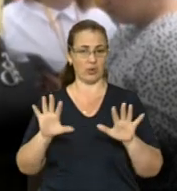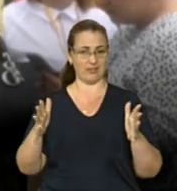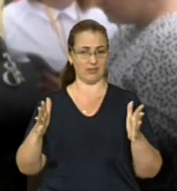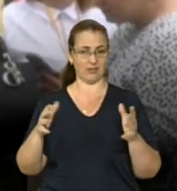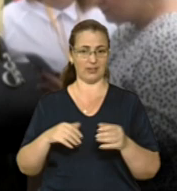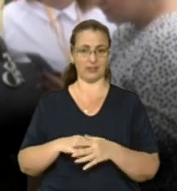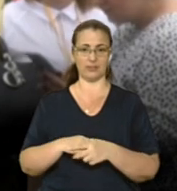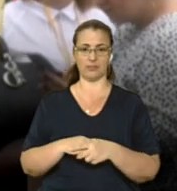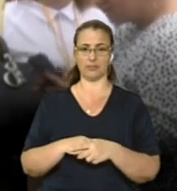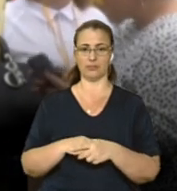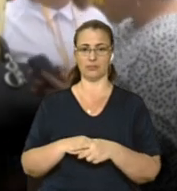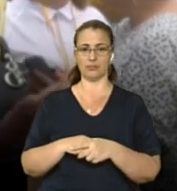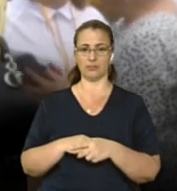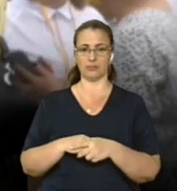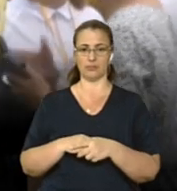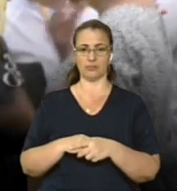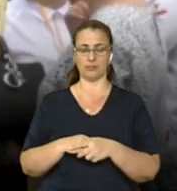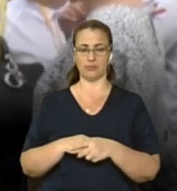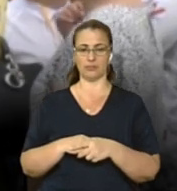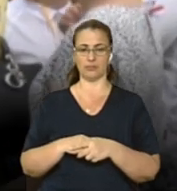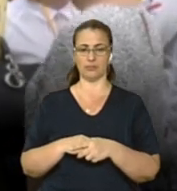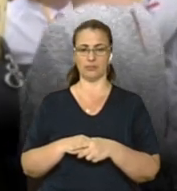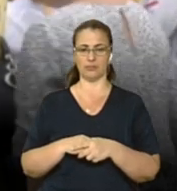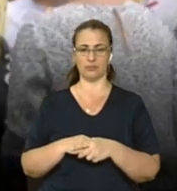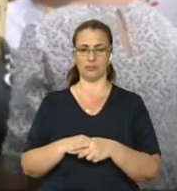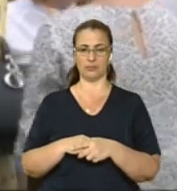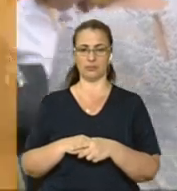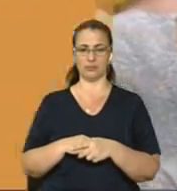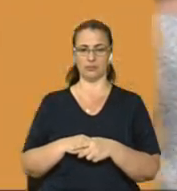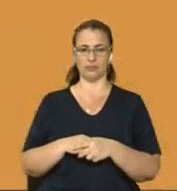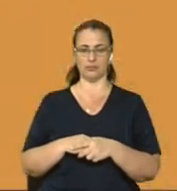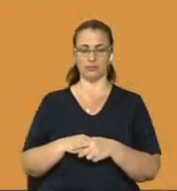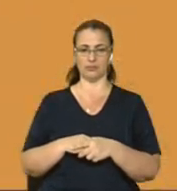зрозуміти, як впроваджується нова українська школа на місцях.